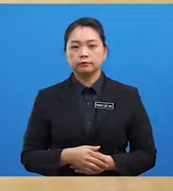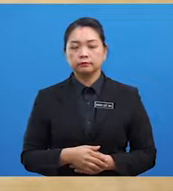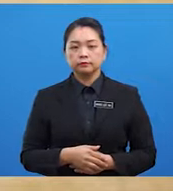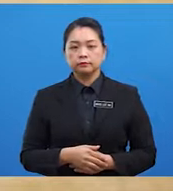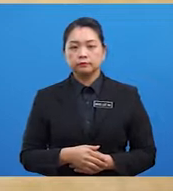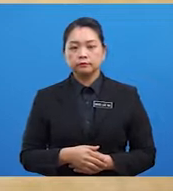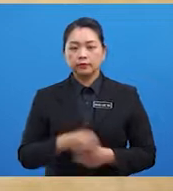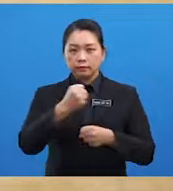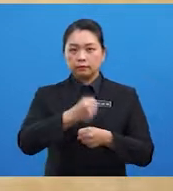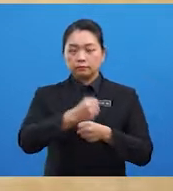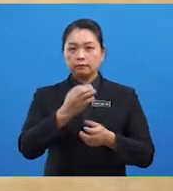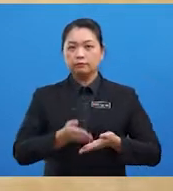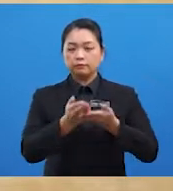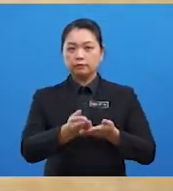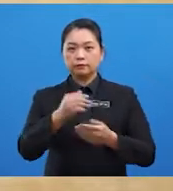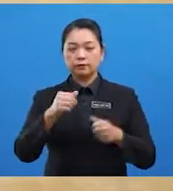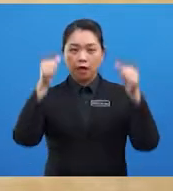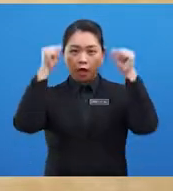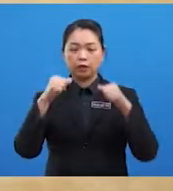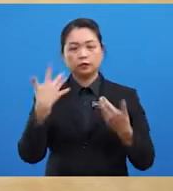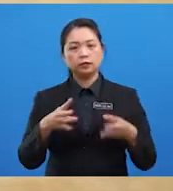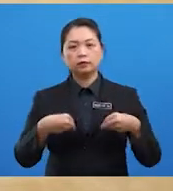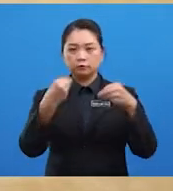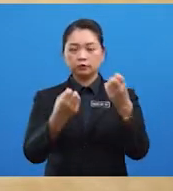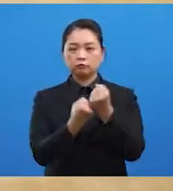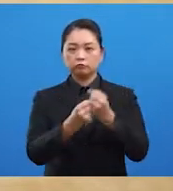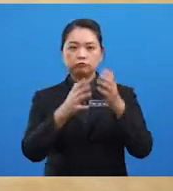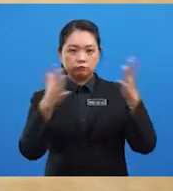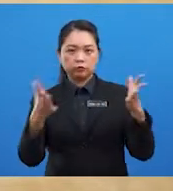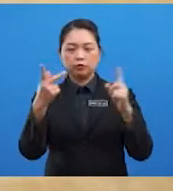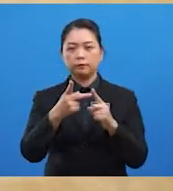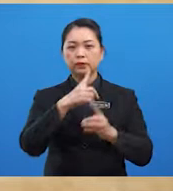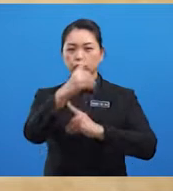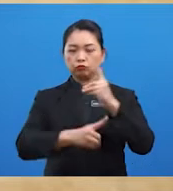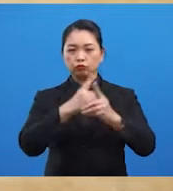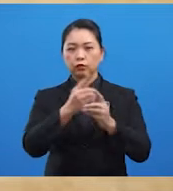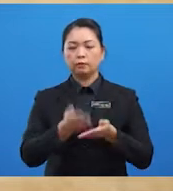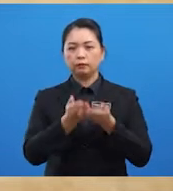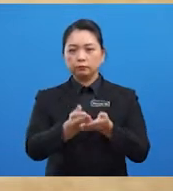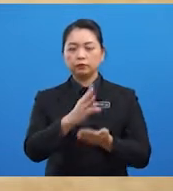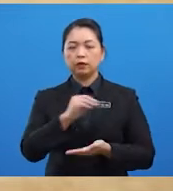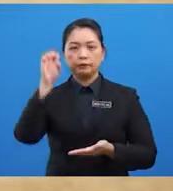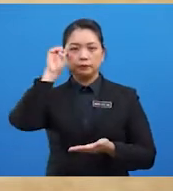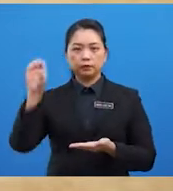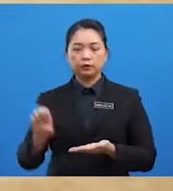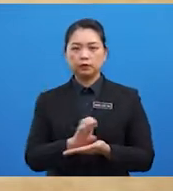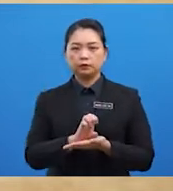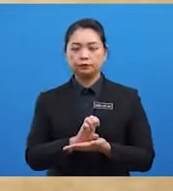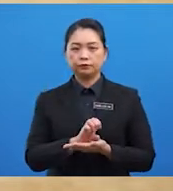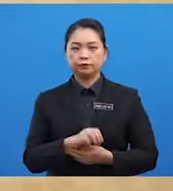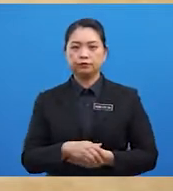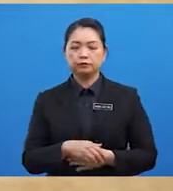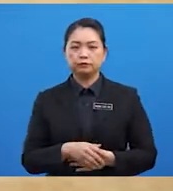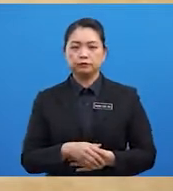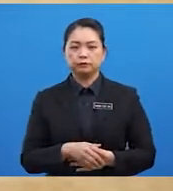juga telah memberikan sumbangan yang besar kepada dunia pelayaran dan penerokaan sebaris dengan